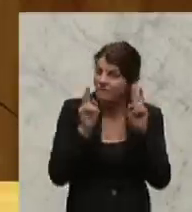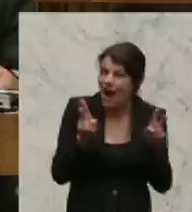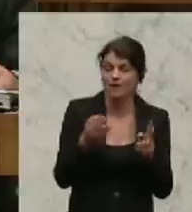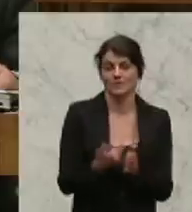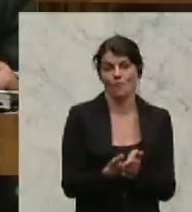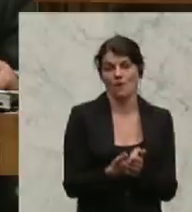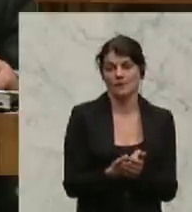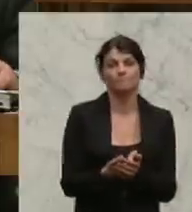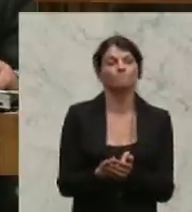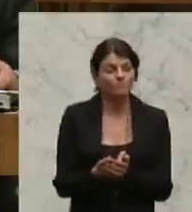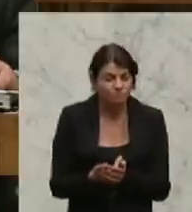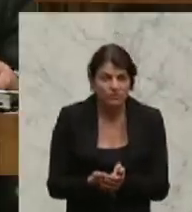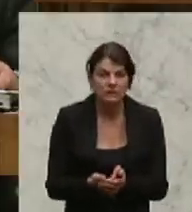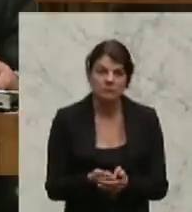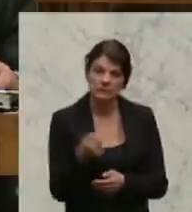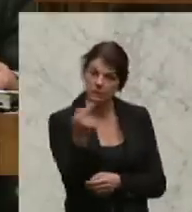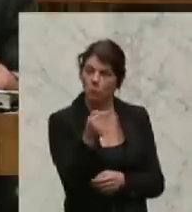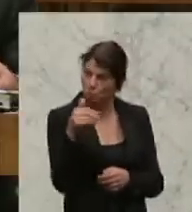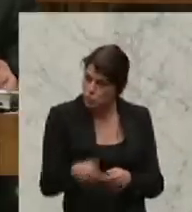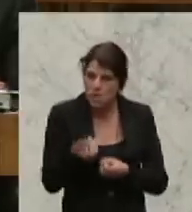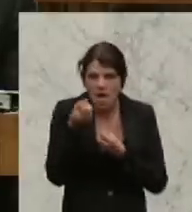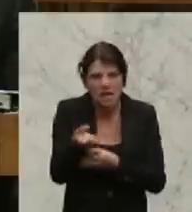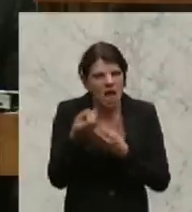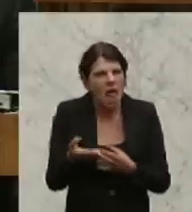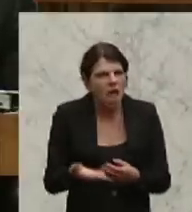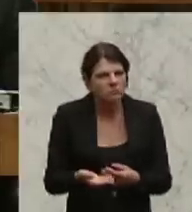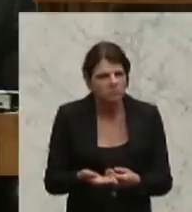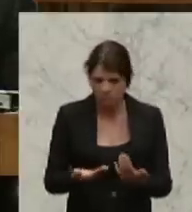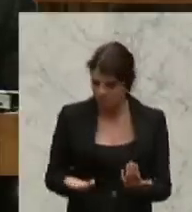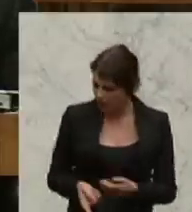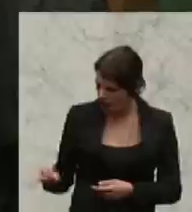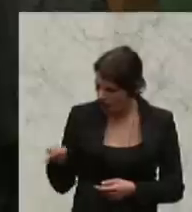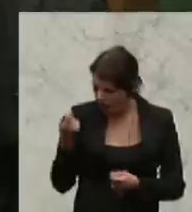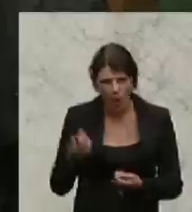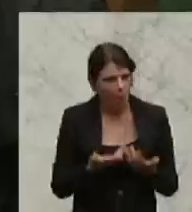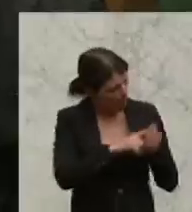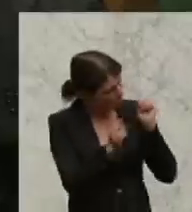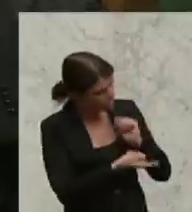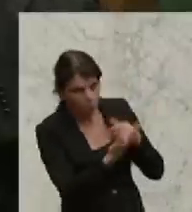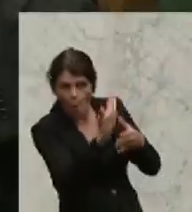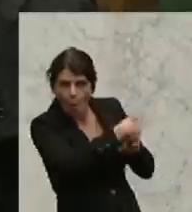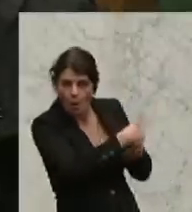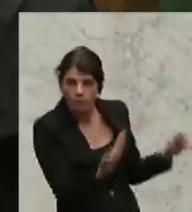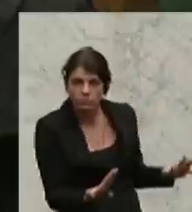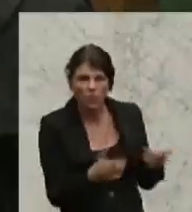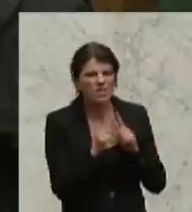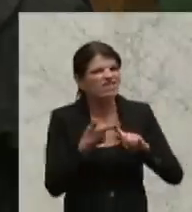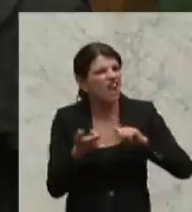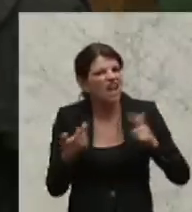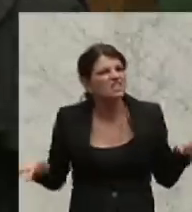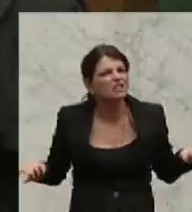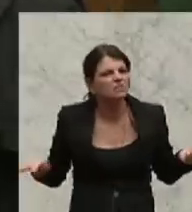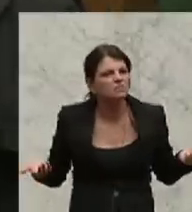dann werden Sie hier erklären müssen, wo Sie das erstens im Budget vorgesehen haben und wo Sie zweitens Ihre